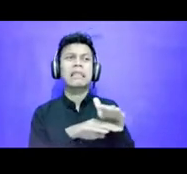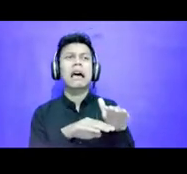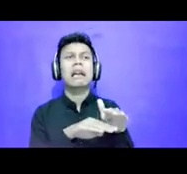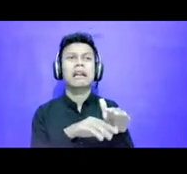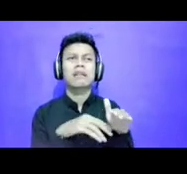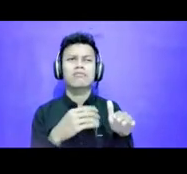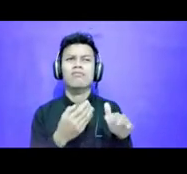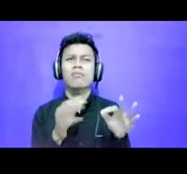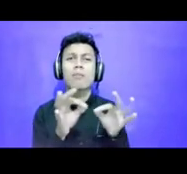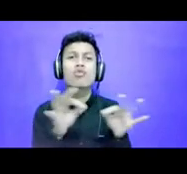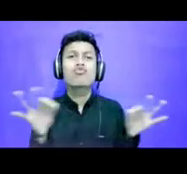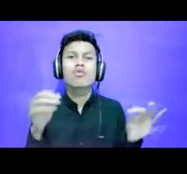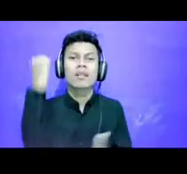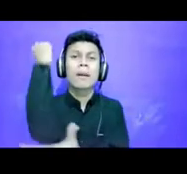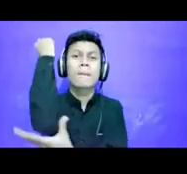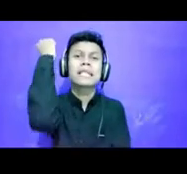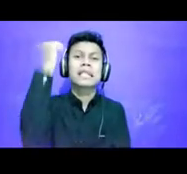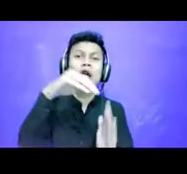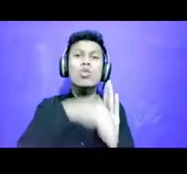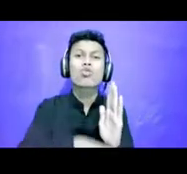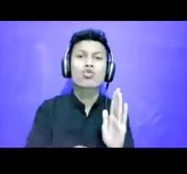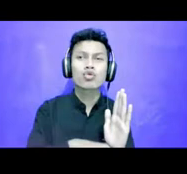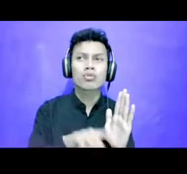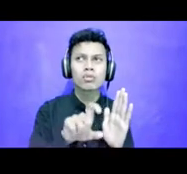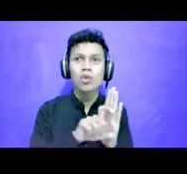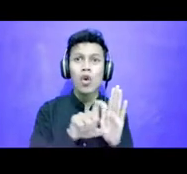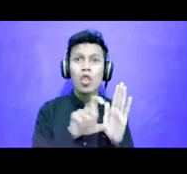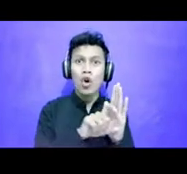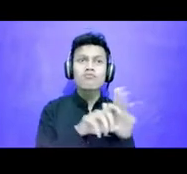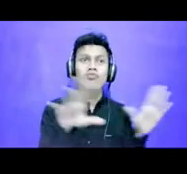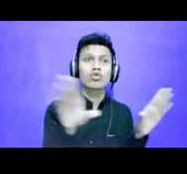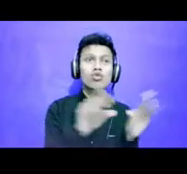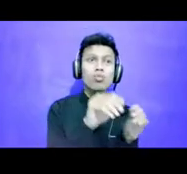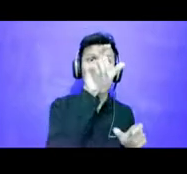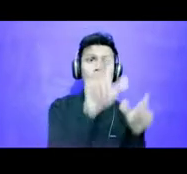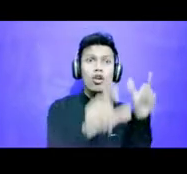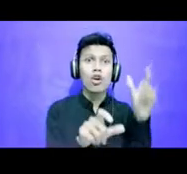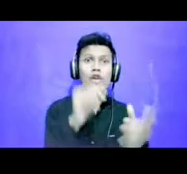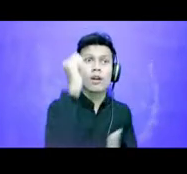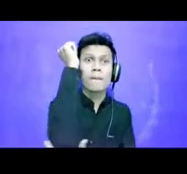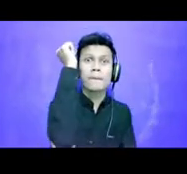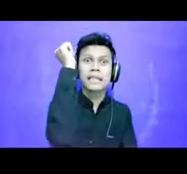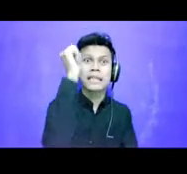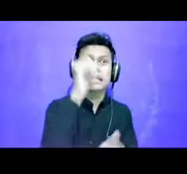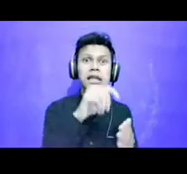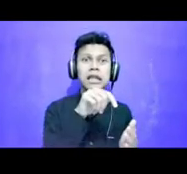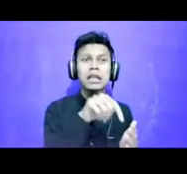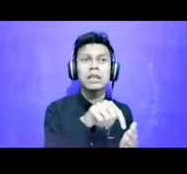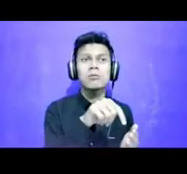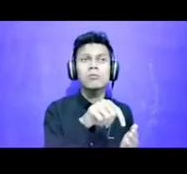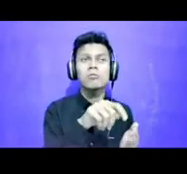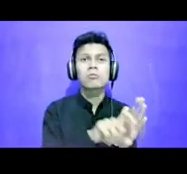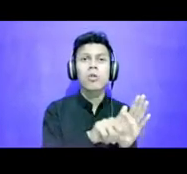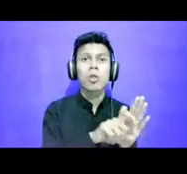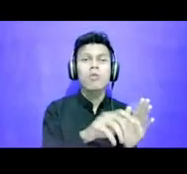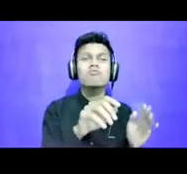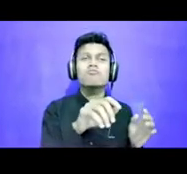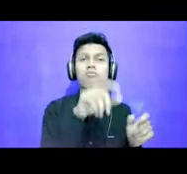turun Misalnya angka kemiskinan itu dinaikkan Angka kemiskinan itu tadinya